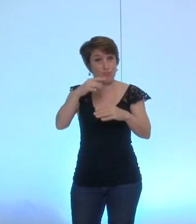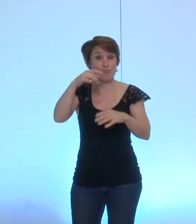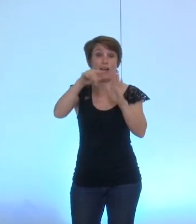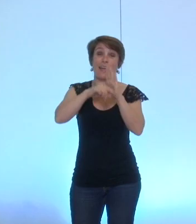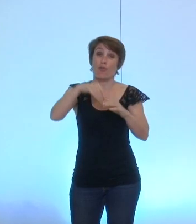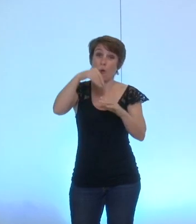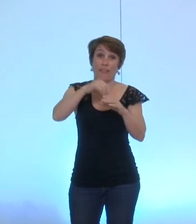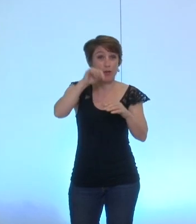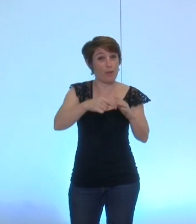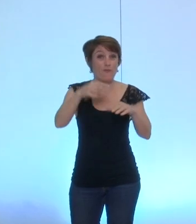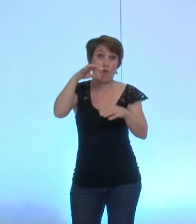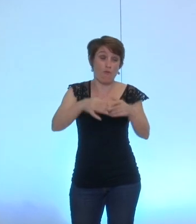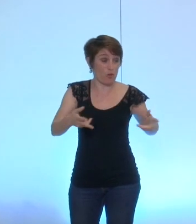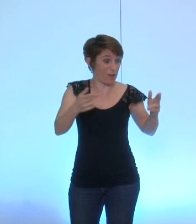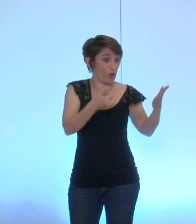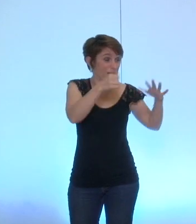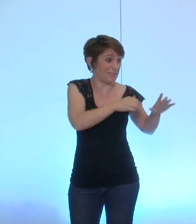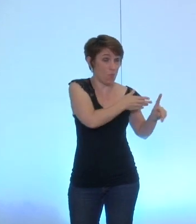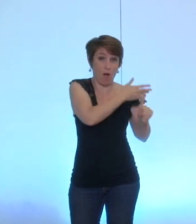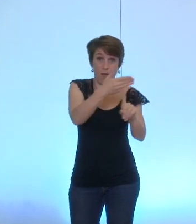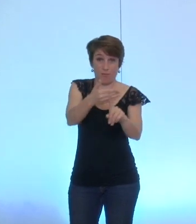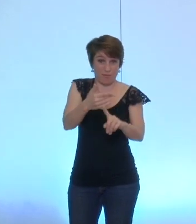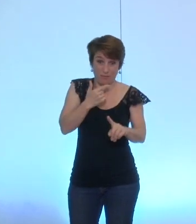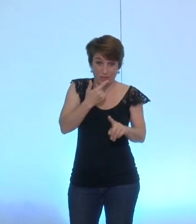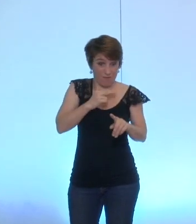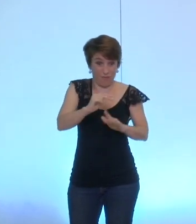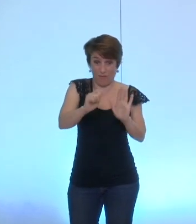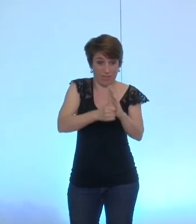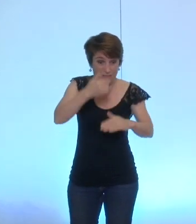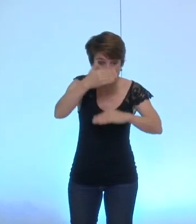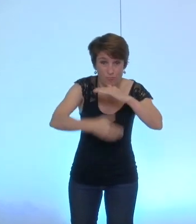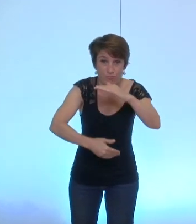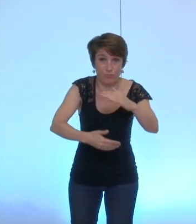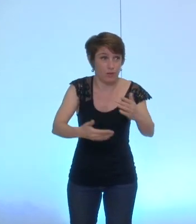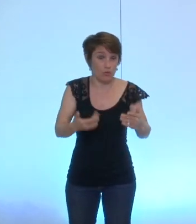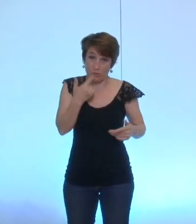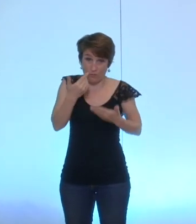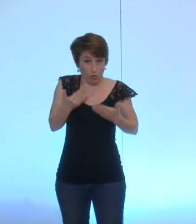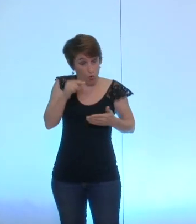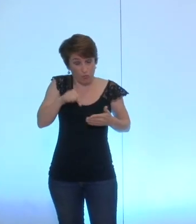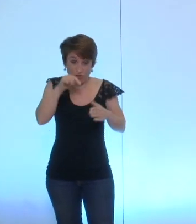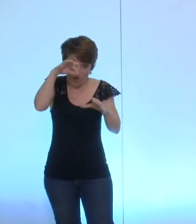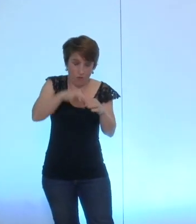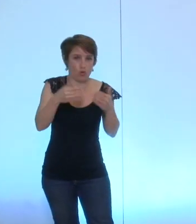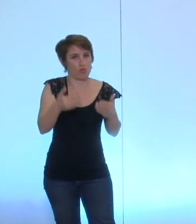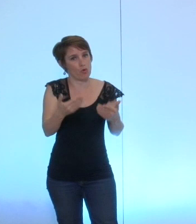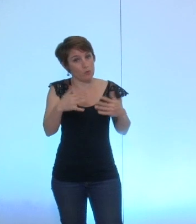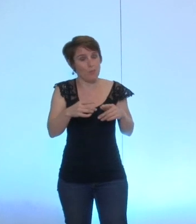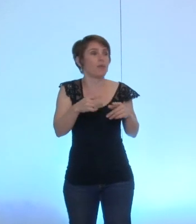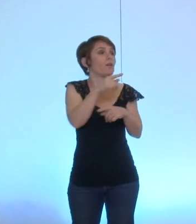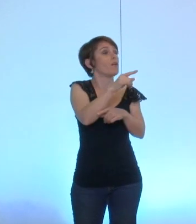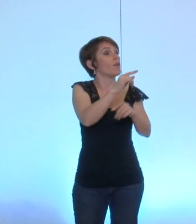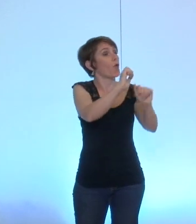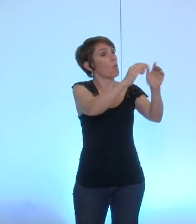et ce travail nécessite à la fois de poser un cadre là où c'est facile et où le groupe de travail peut poser un cadre et